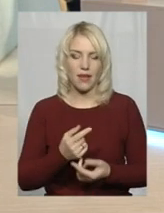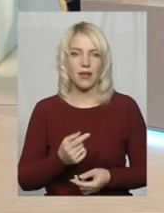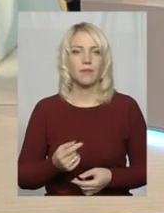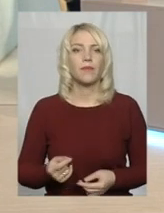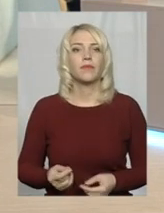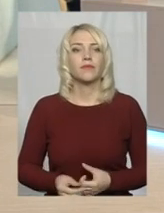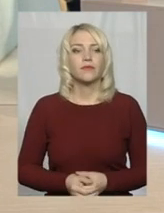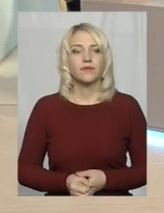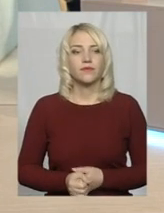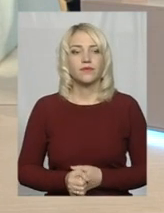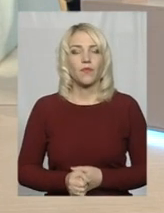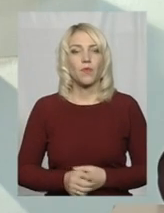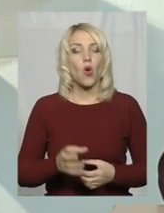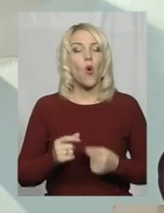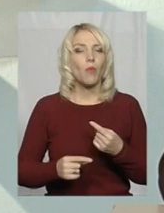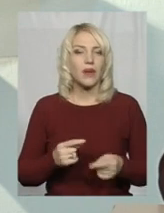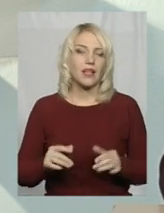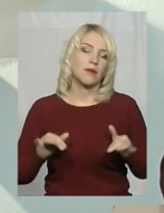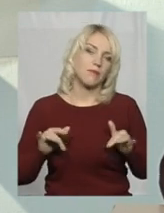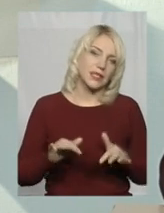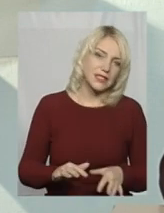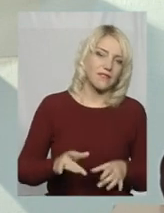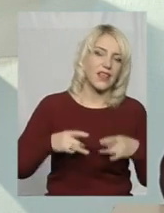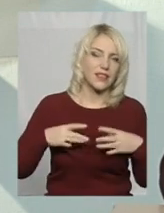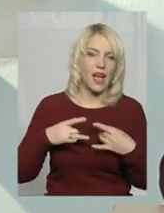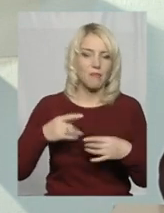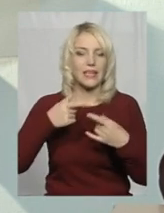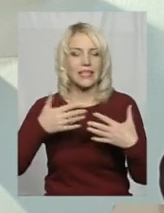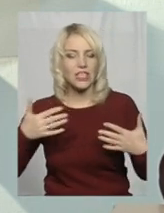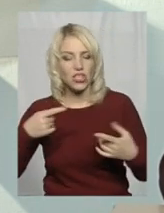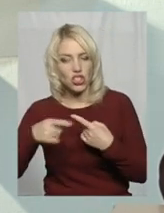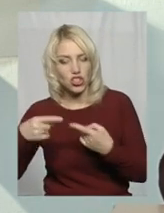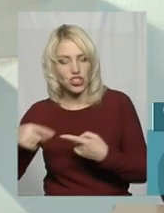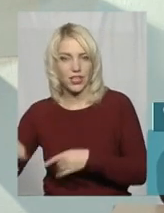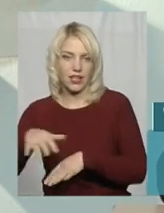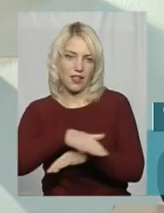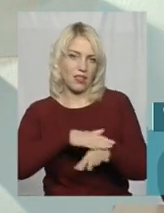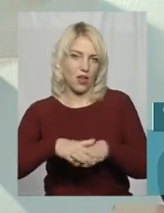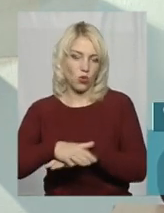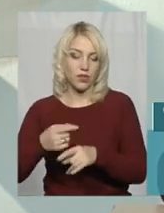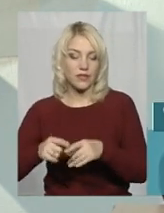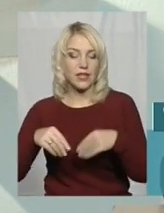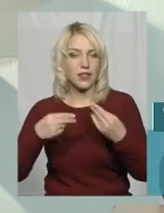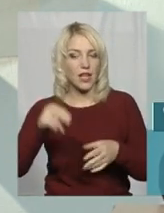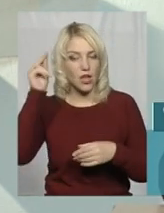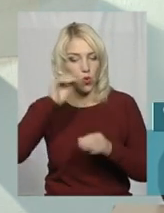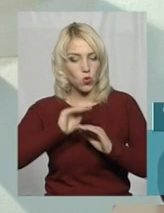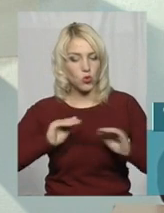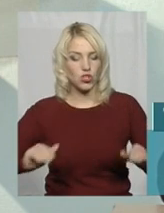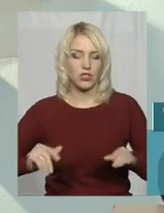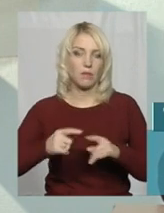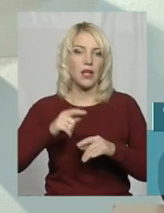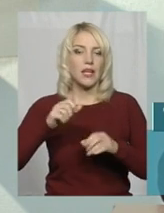обрядами, святами інших народів. Це дає учням змогу розширити свій